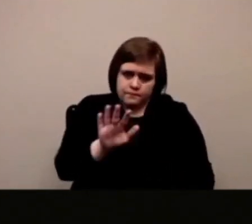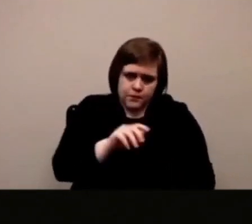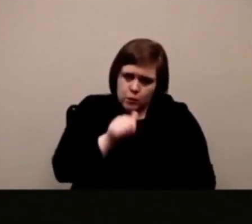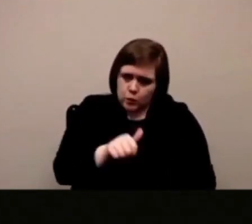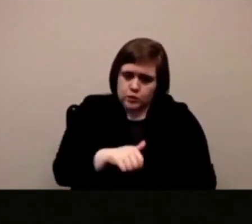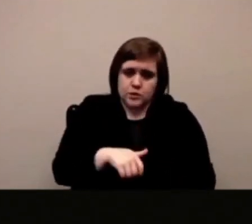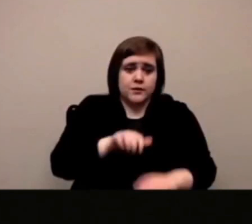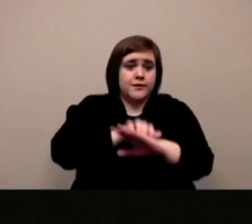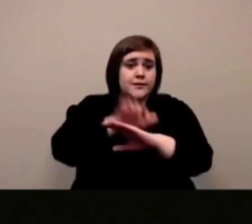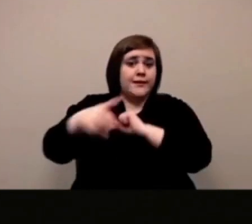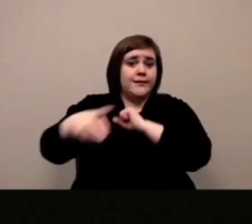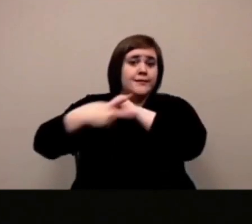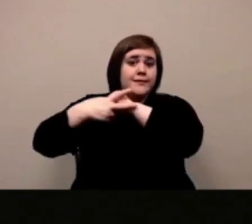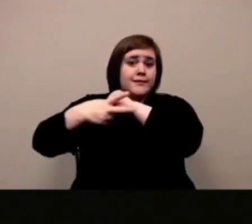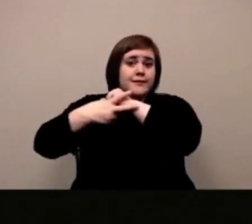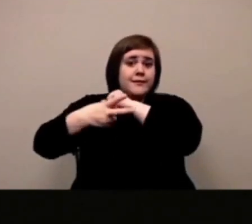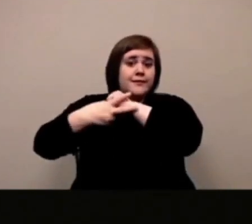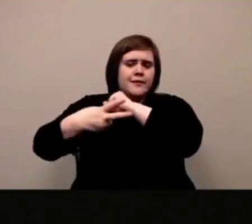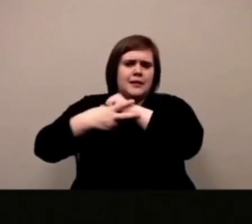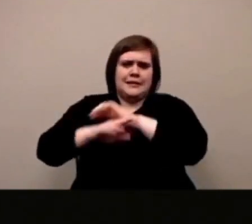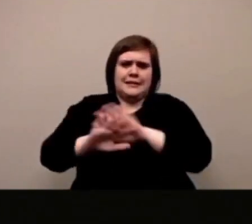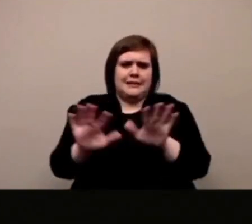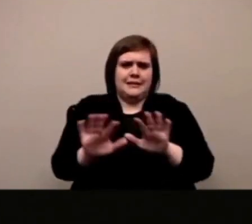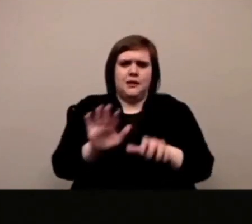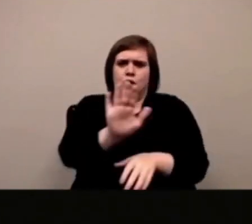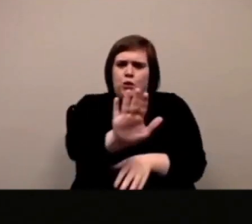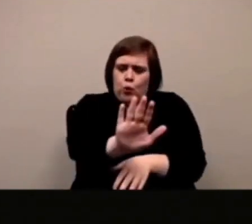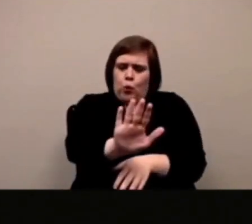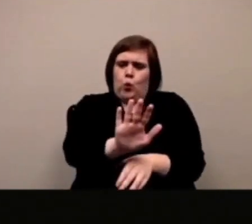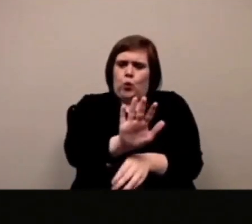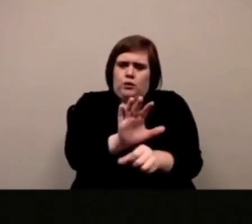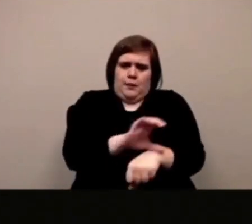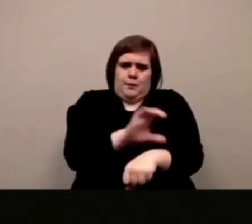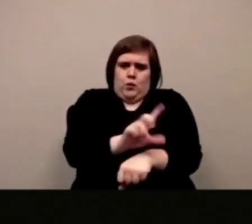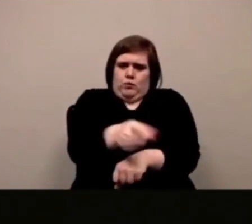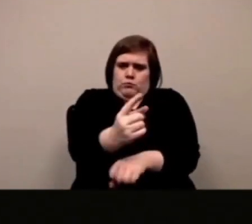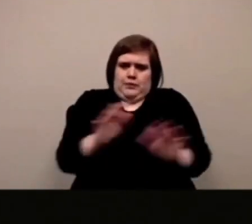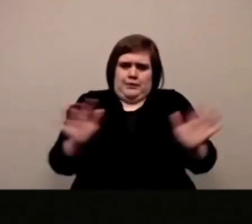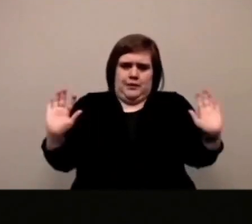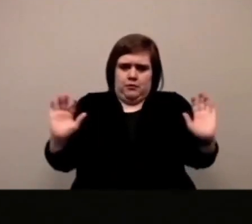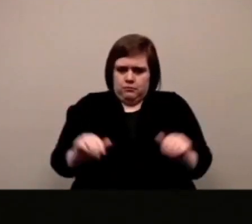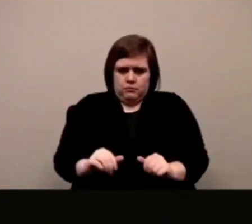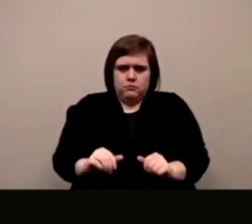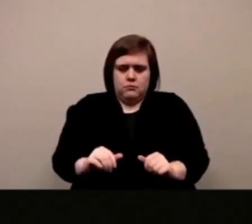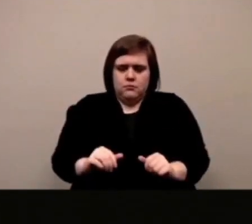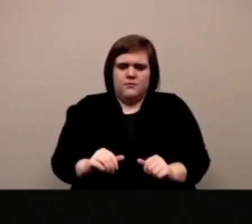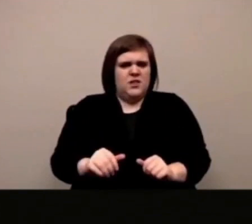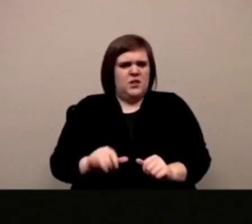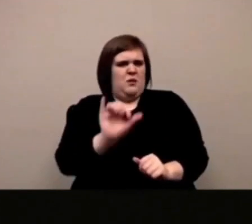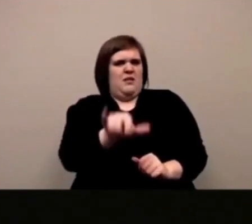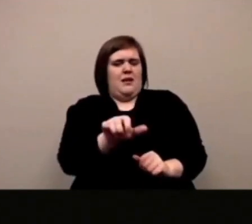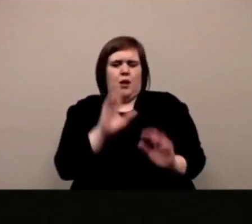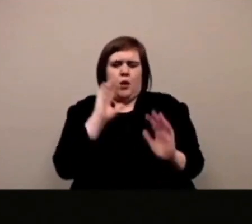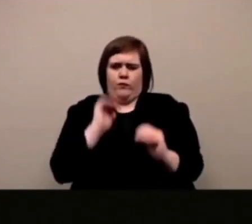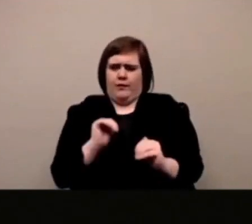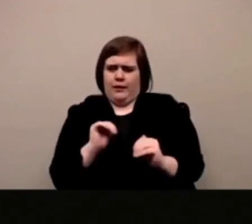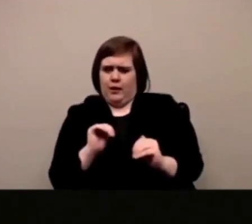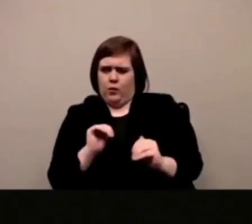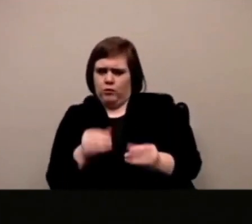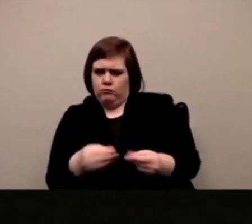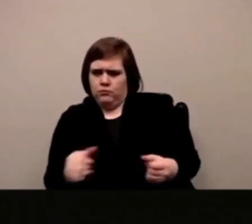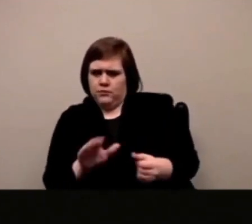del viso funziona nel computer quindi noi inviamo foto tue per esempio e vengono e non verranno mai